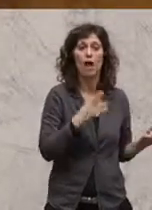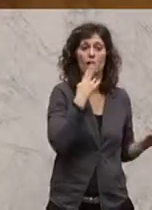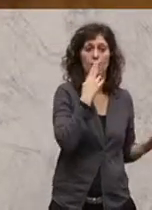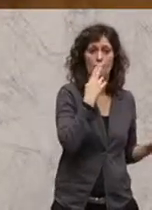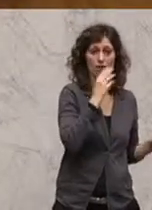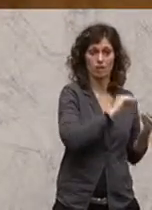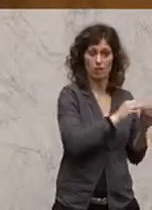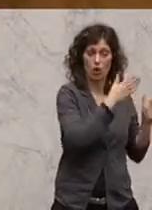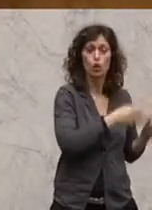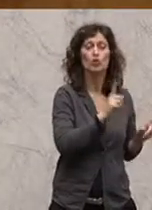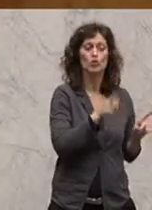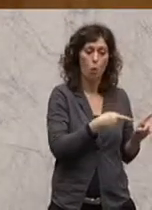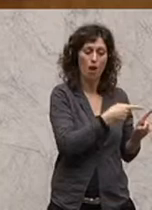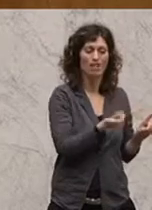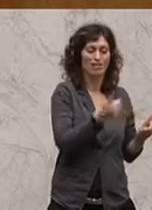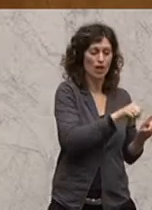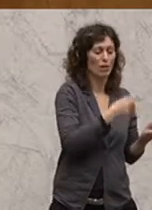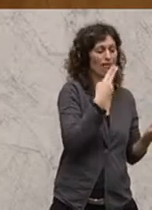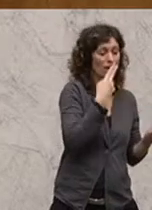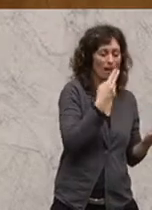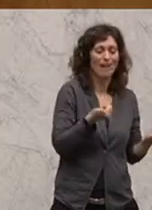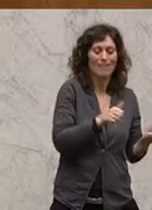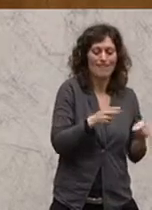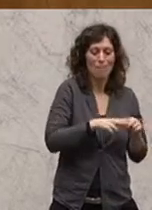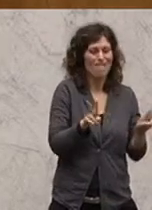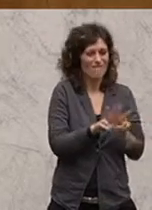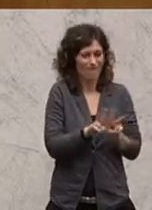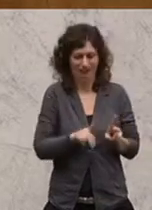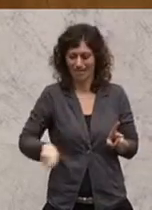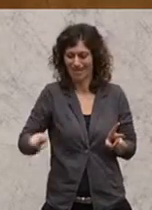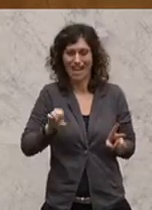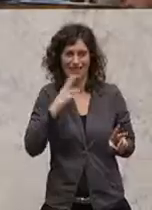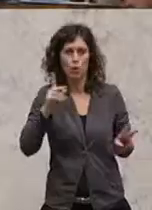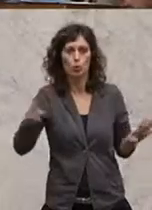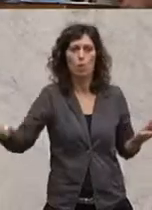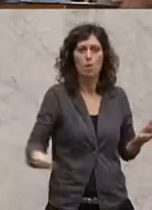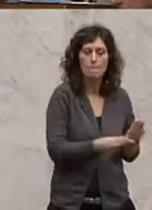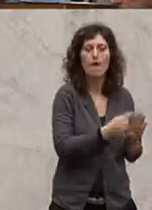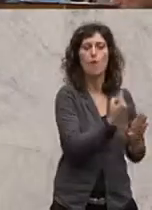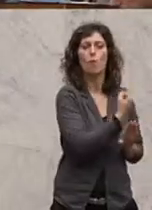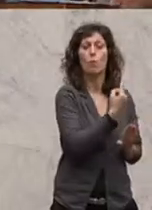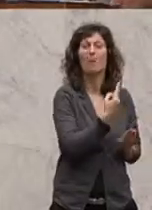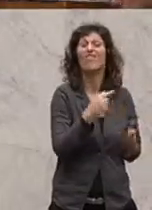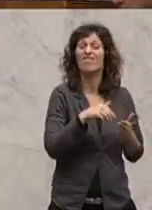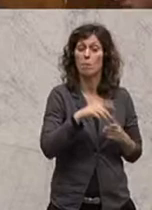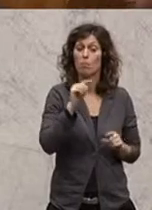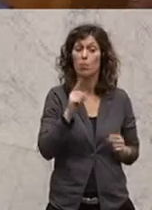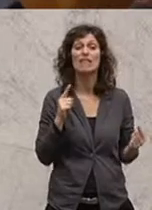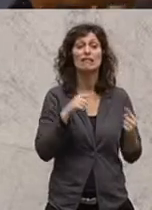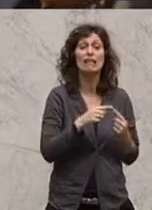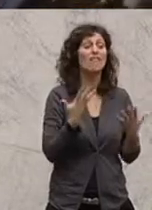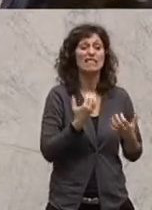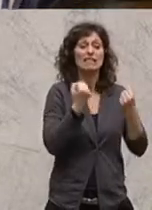neben Tabakerzeugnissen auch bestimmte diesen Verwandten Erzeugnisse unter das Monopol fallen. Also zur Sicherung der